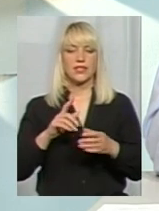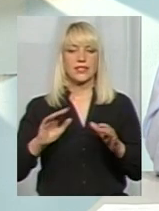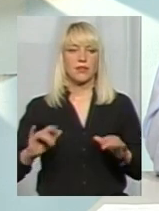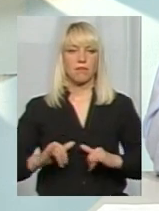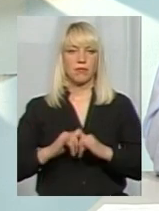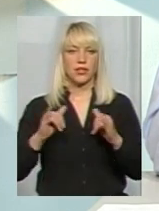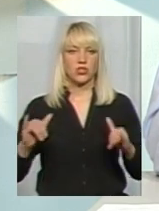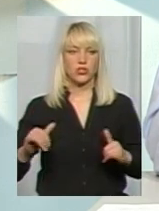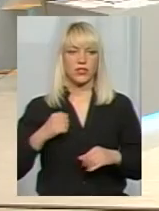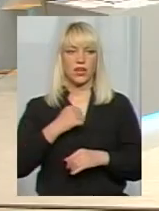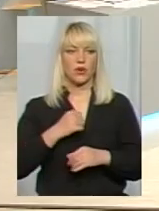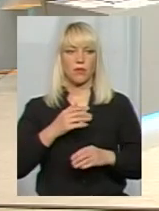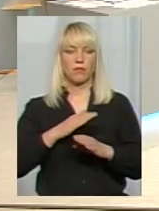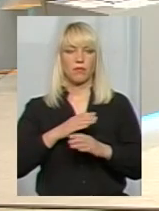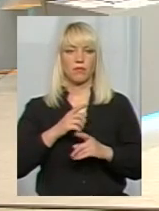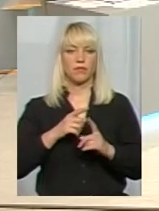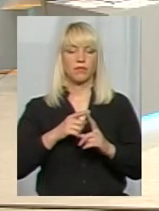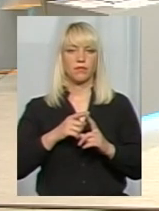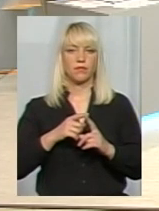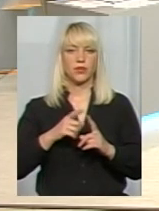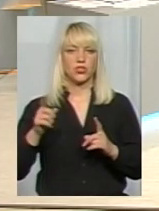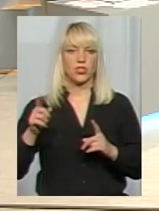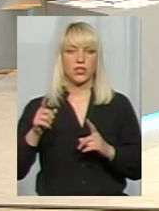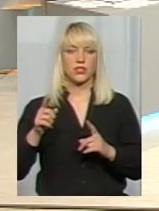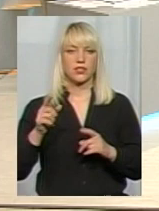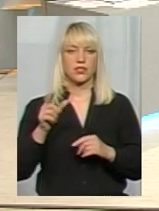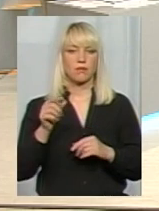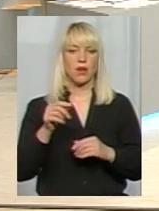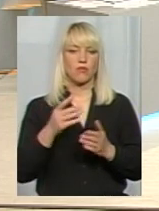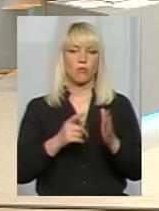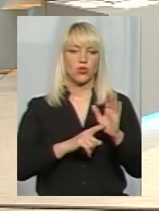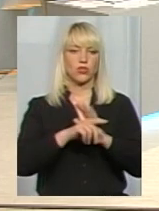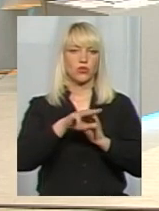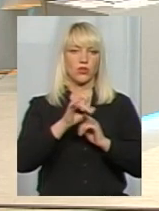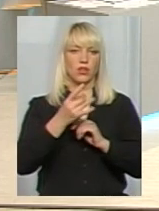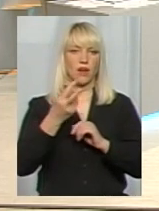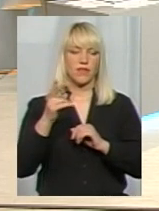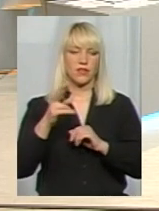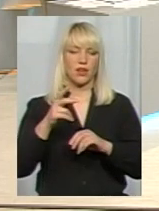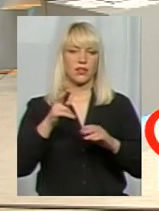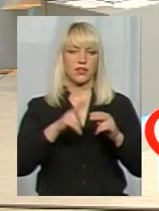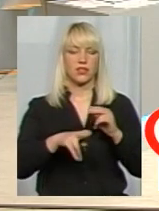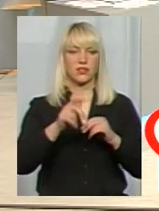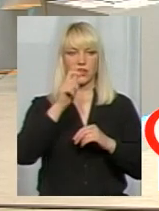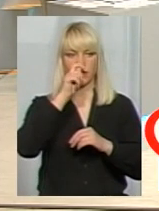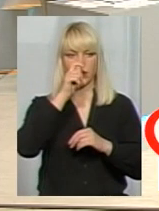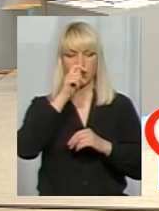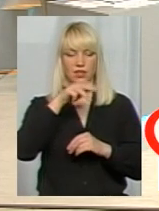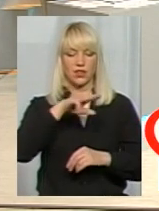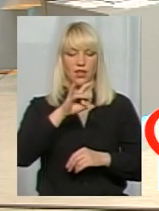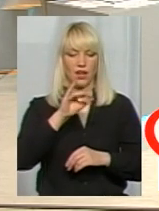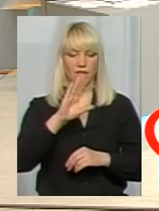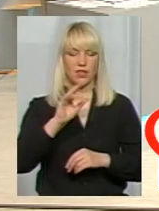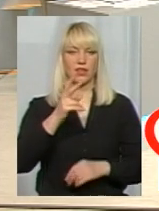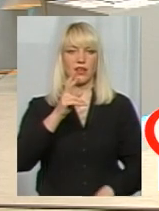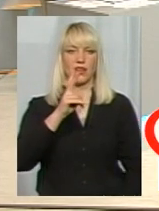або стає агресивною, під час їх спарювання, це десь початок травня до, може, навіть кінець квітня, травень до першого